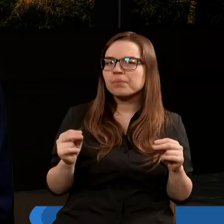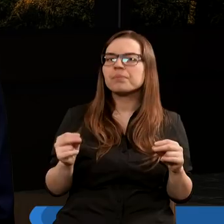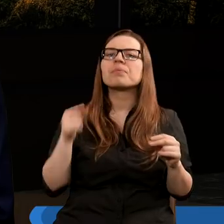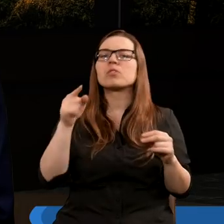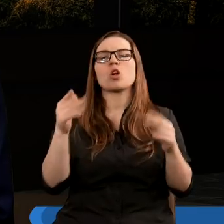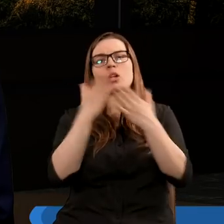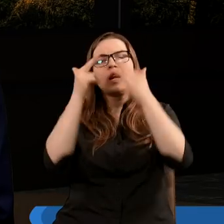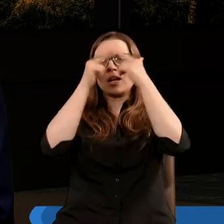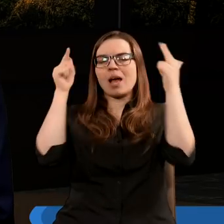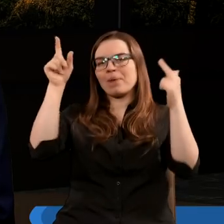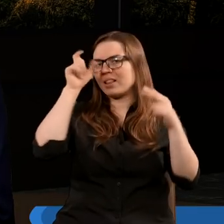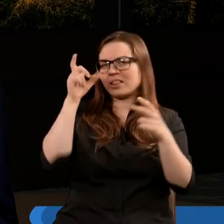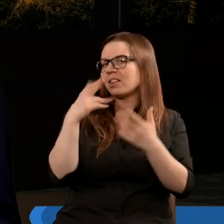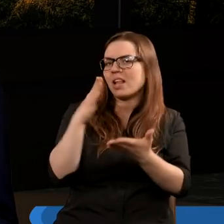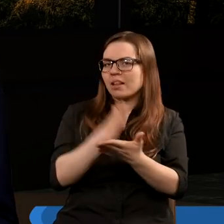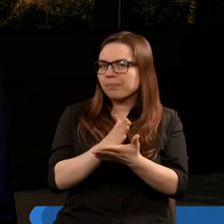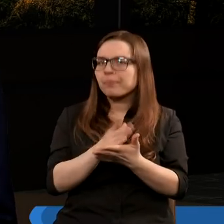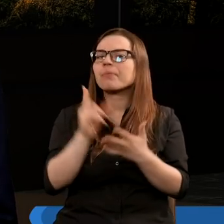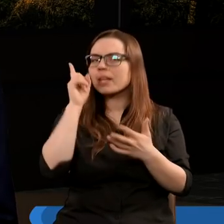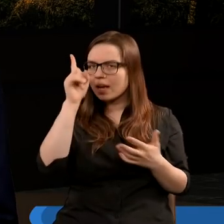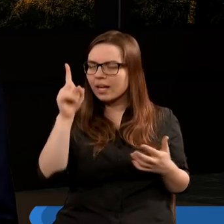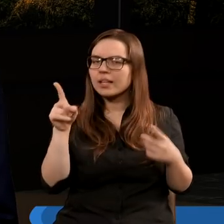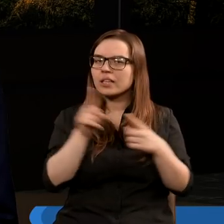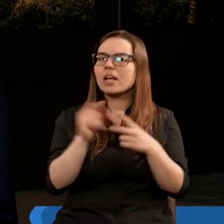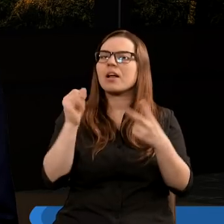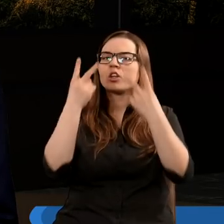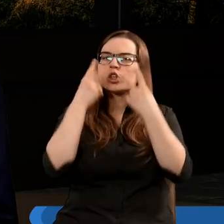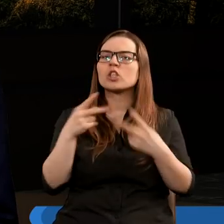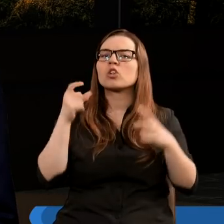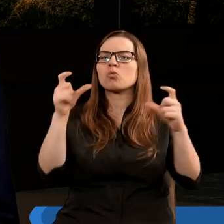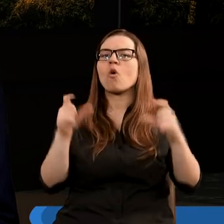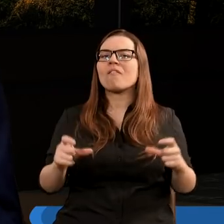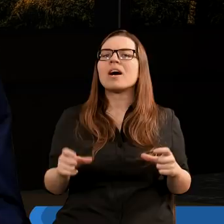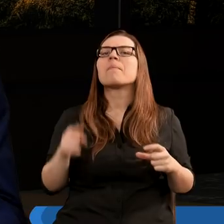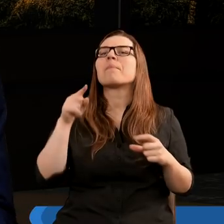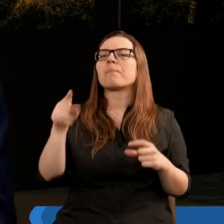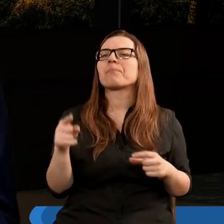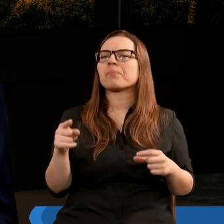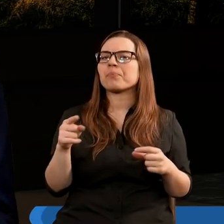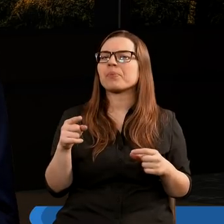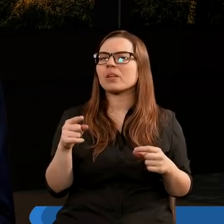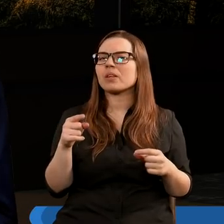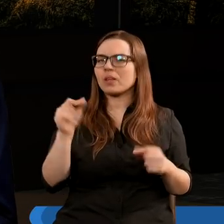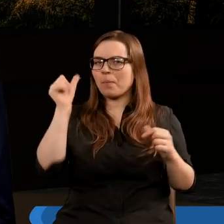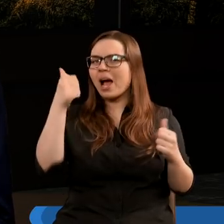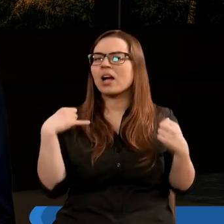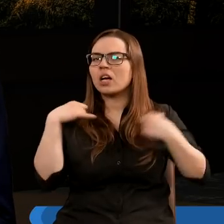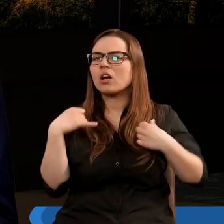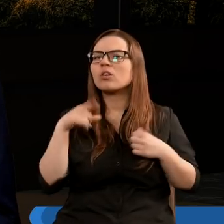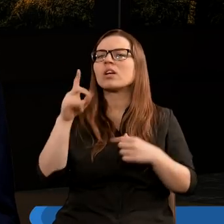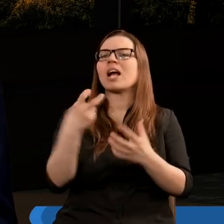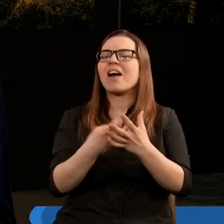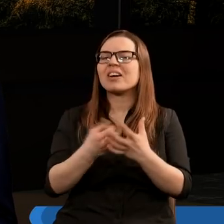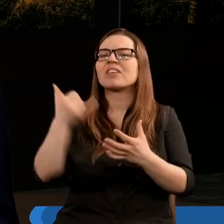definicji do tylko niebiańskich istot, a nawet kiedy czytamy te słowa, to zadanie, które ma już pierwszy anioł